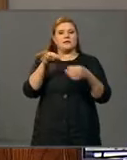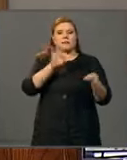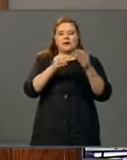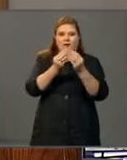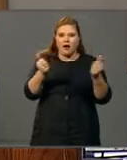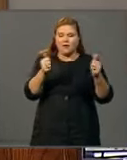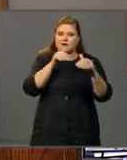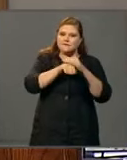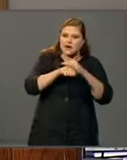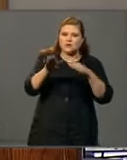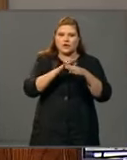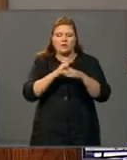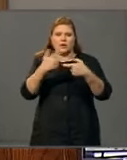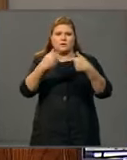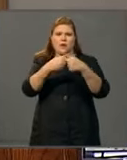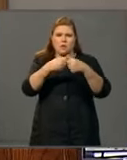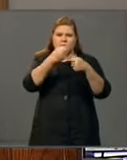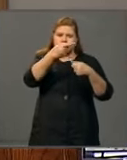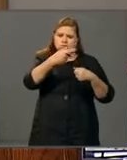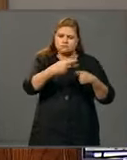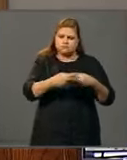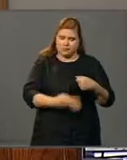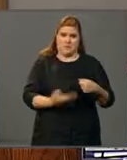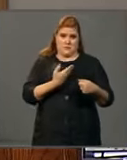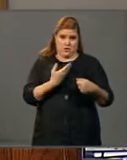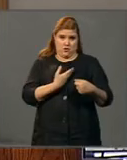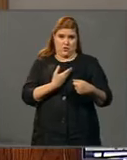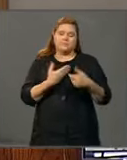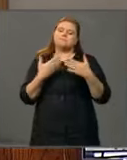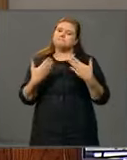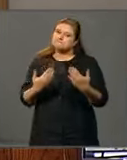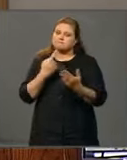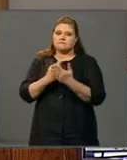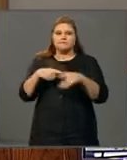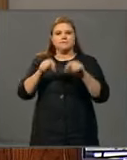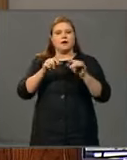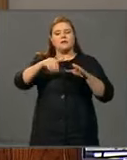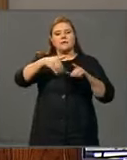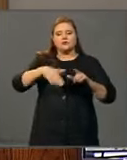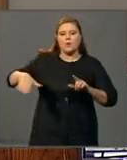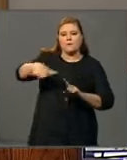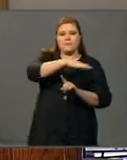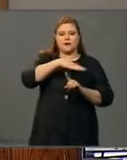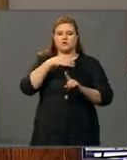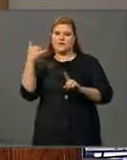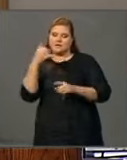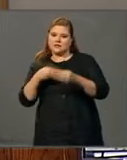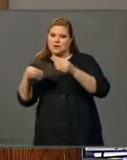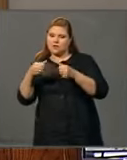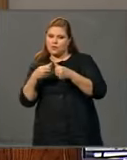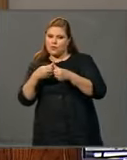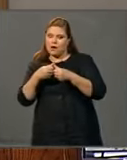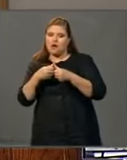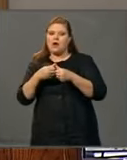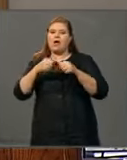varastointiin ja käyttöön liittyviä lupia. On myös syytä huomata, että kaivoksen ympäristö- ja vesitalouslupaan kuuluva kaivoksen